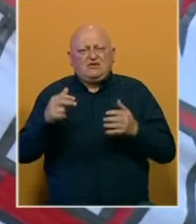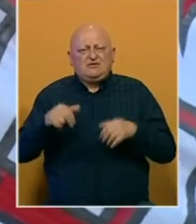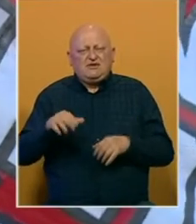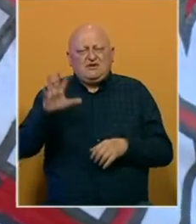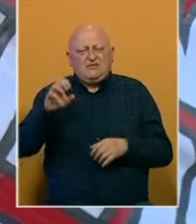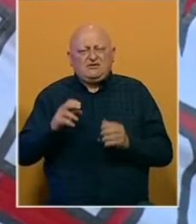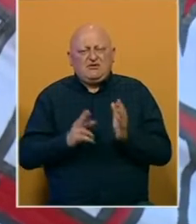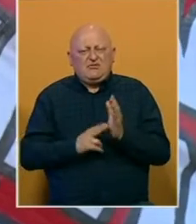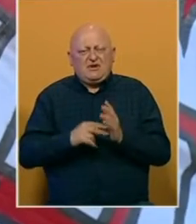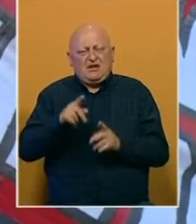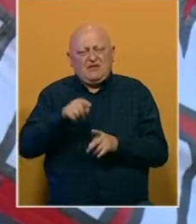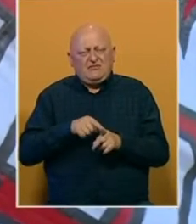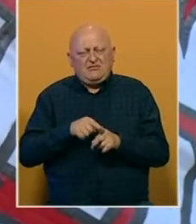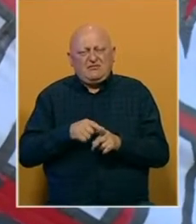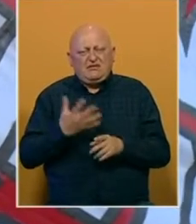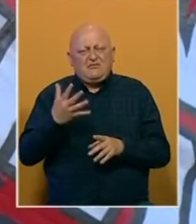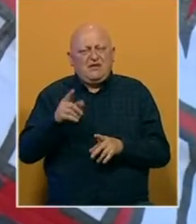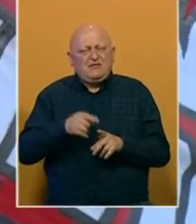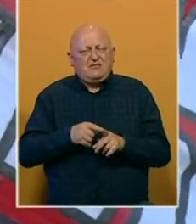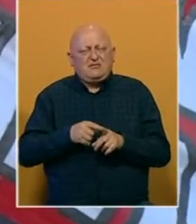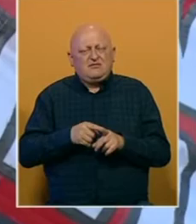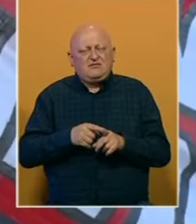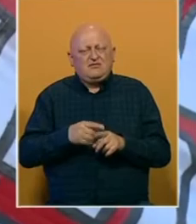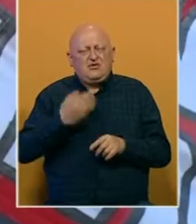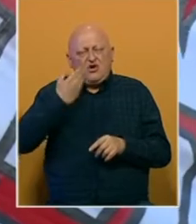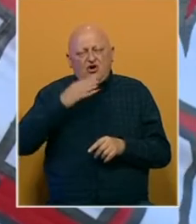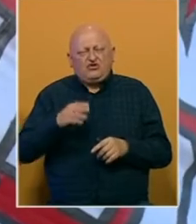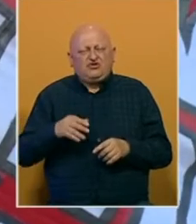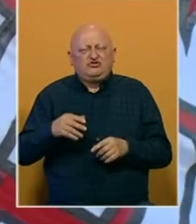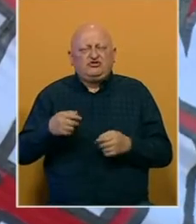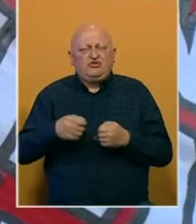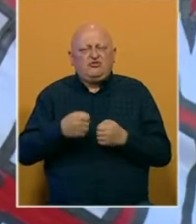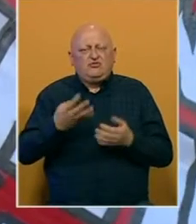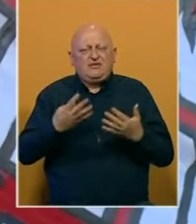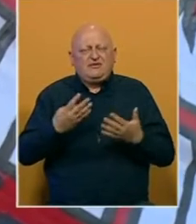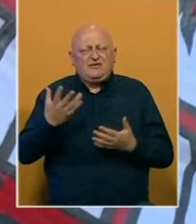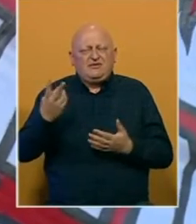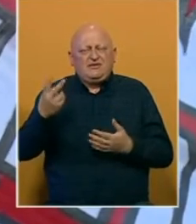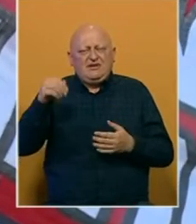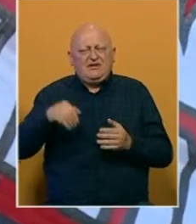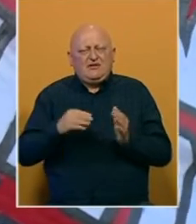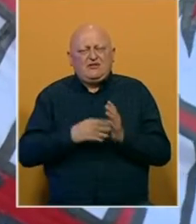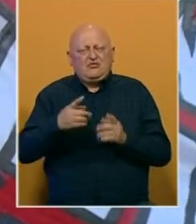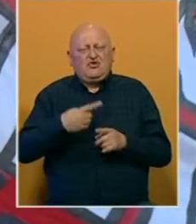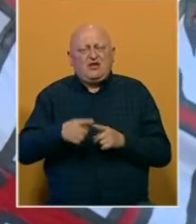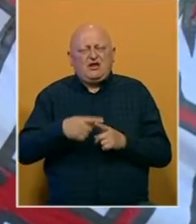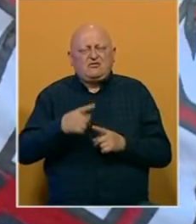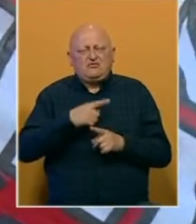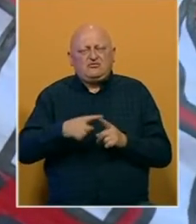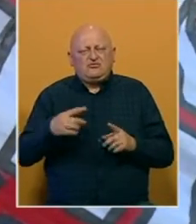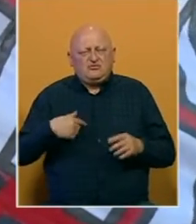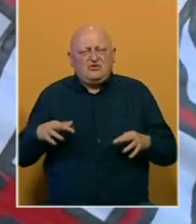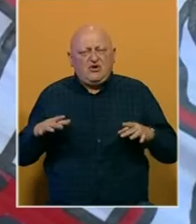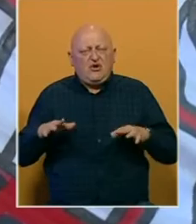maraka mjesečno za evo pet mjeseci klub je do sada oštećen za 92.000 maraka i prvenstveno je to razlog zbog kojeg se ovdje